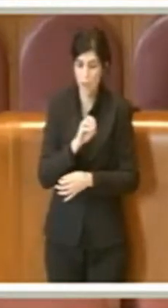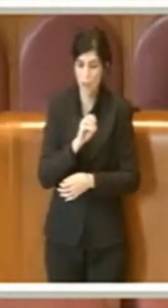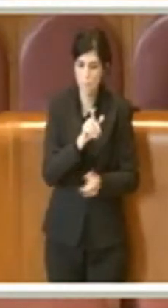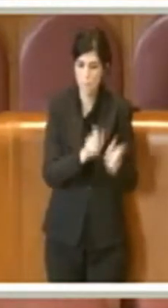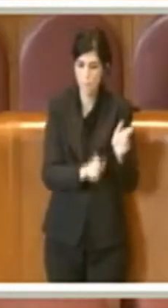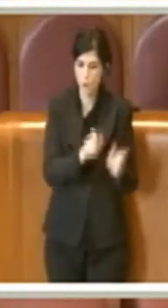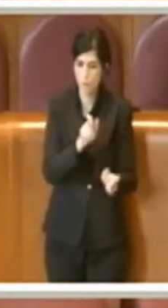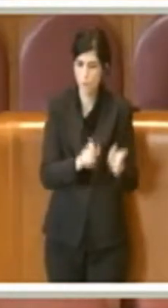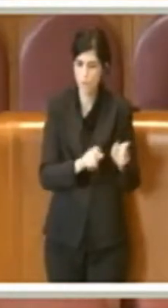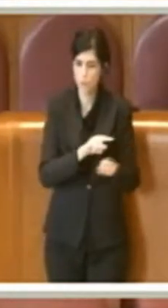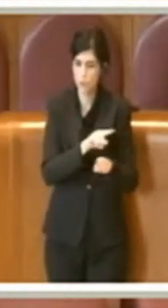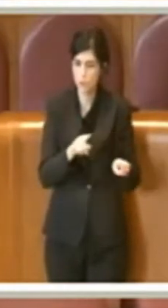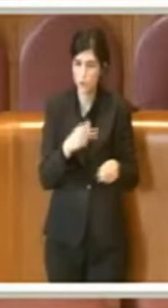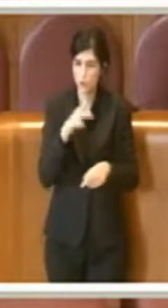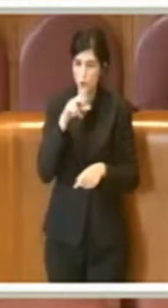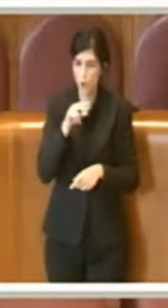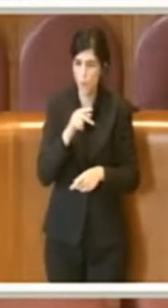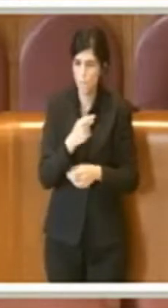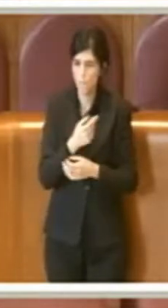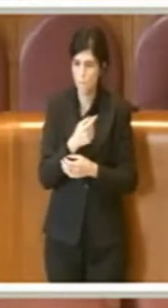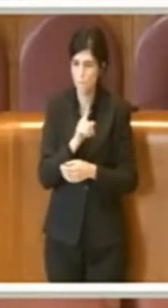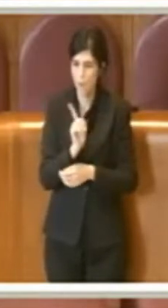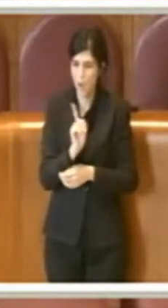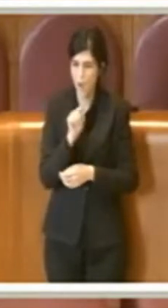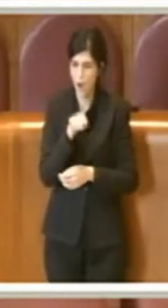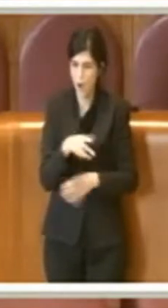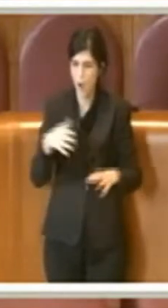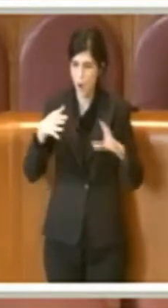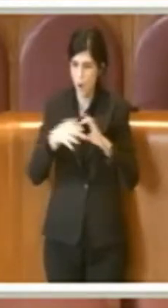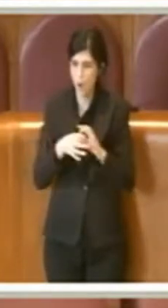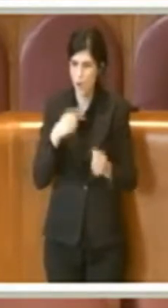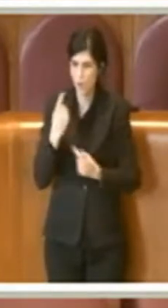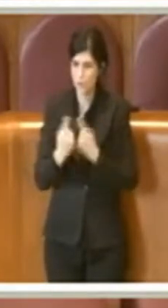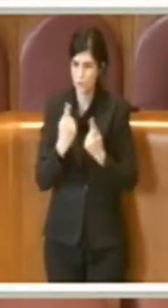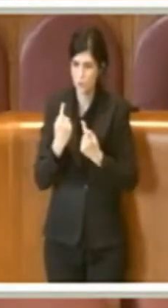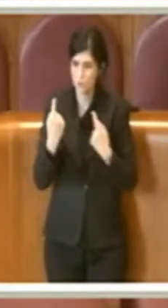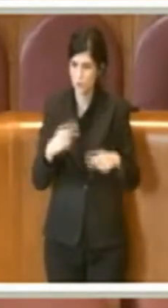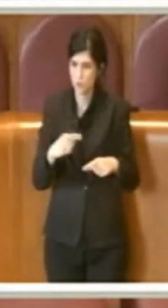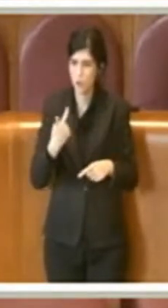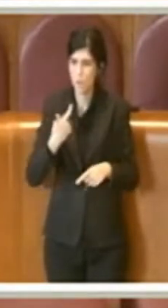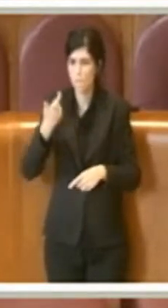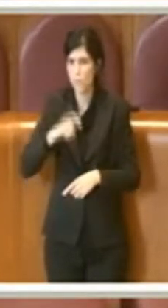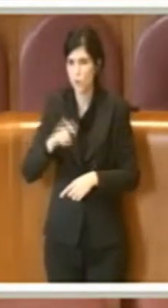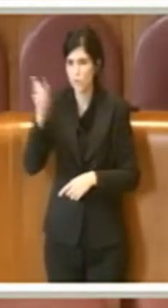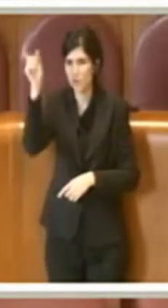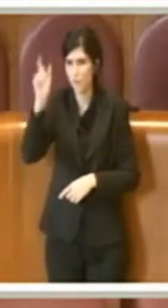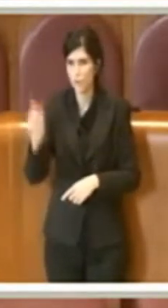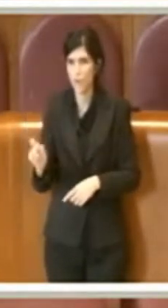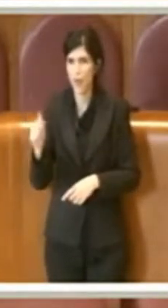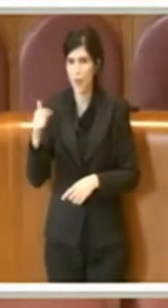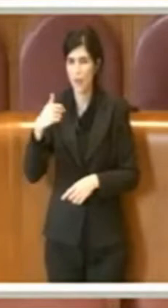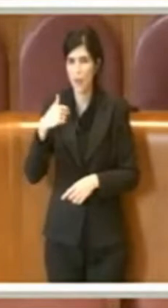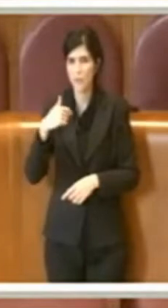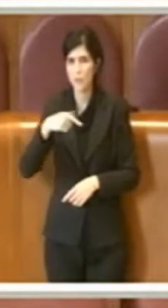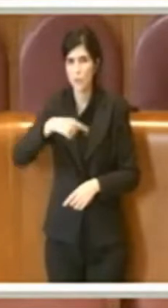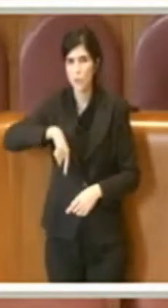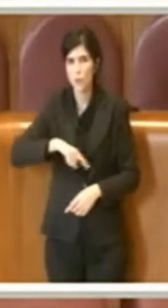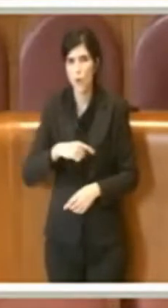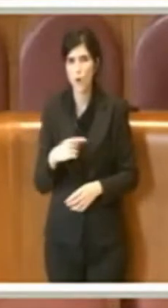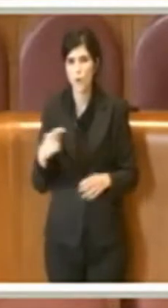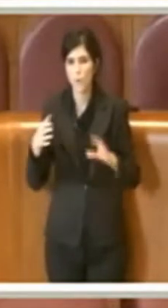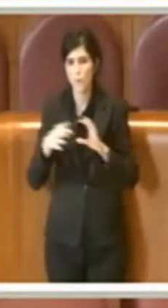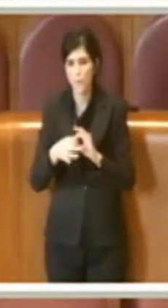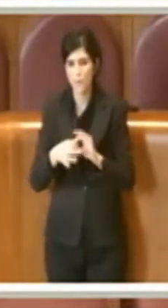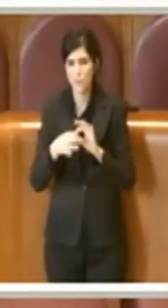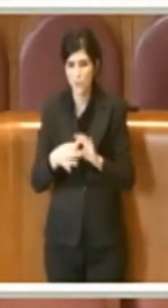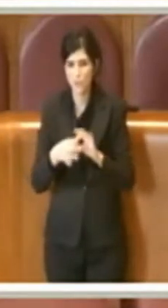parlare di queste pagine, secondo me, perché purtroppo in Italia non abbiamo avuto quella pacificazione che